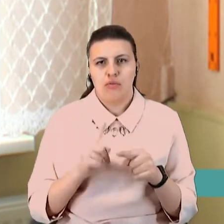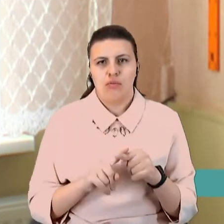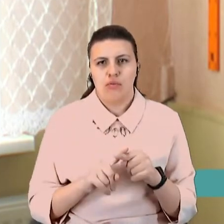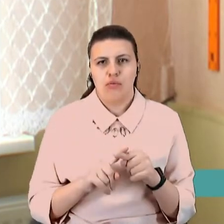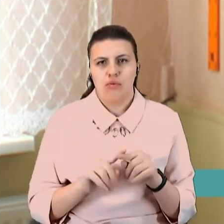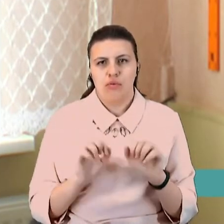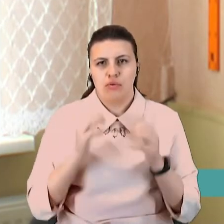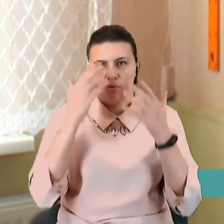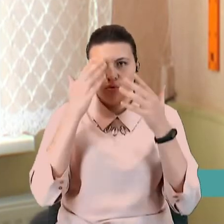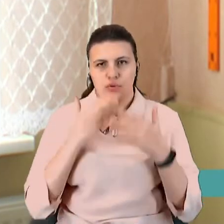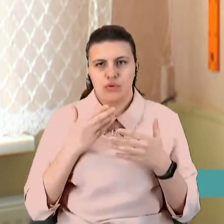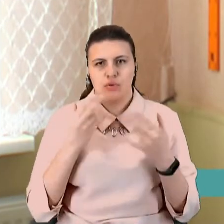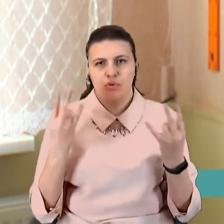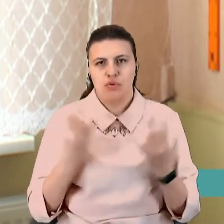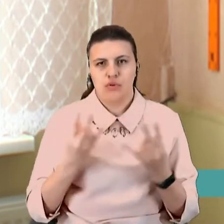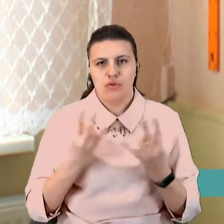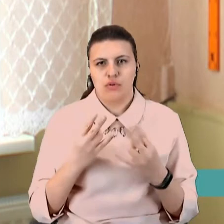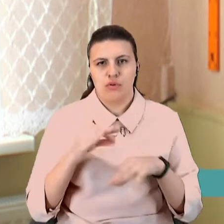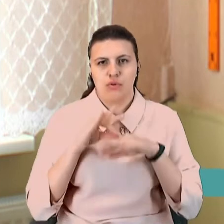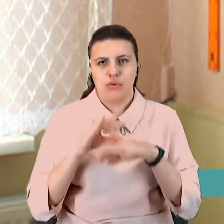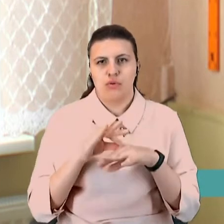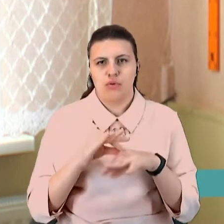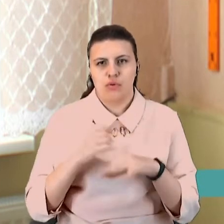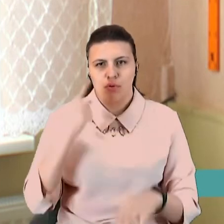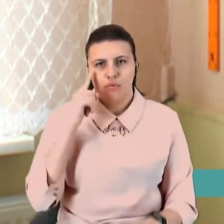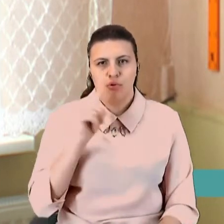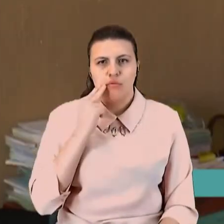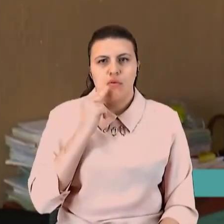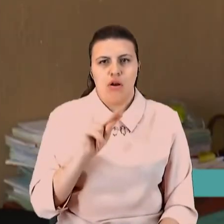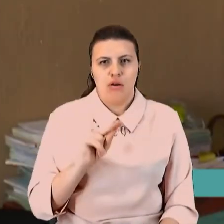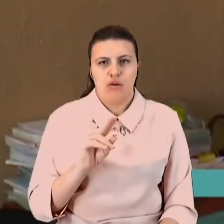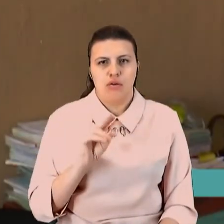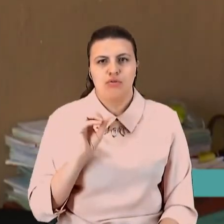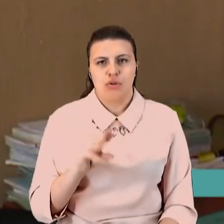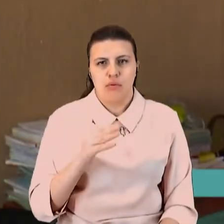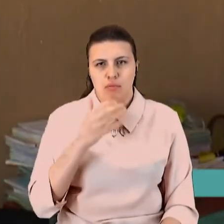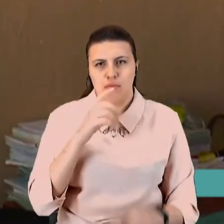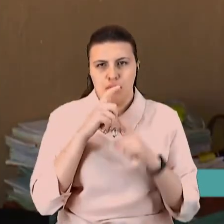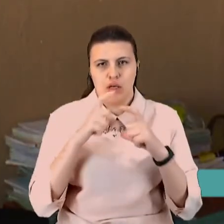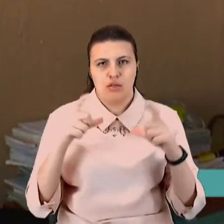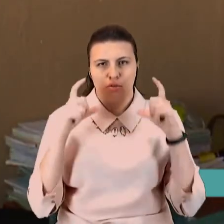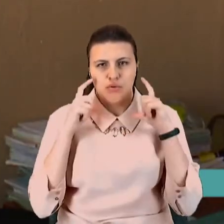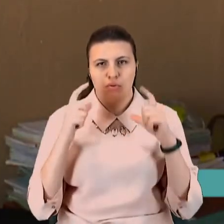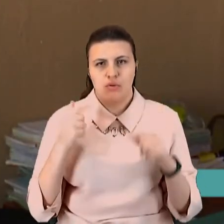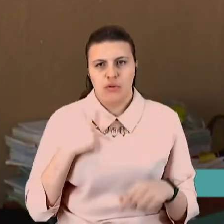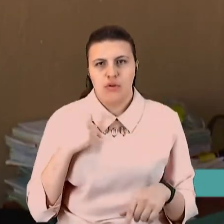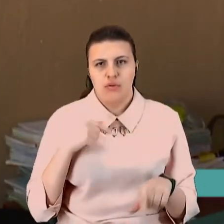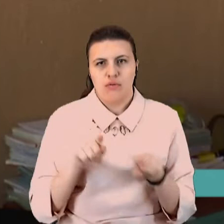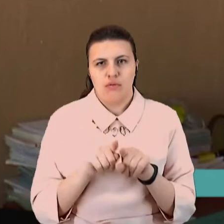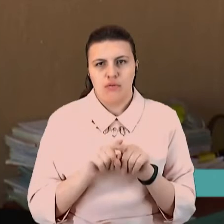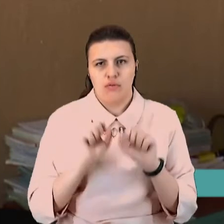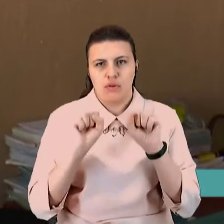необхідно носити, і думаю, що краще, ніж маска. Я надаю перевагу захисному щитку.